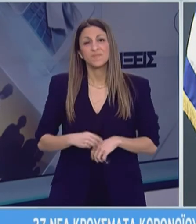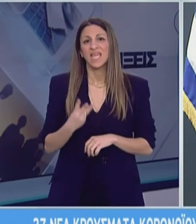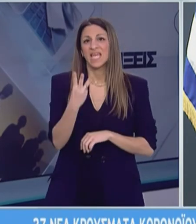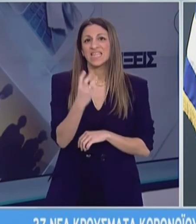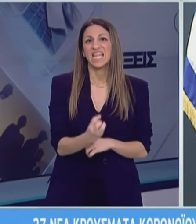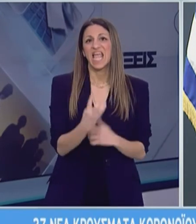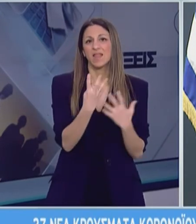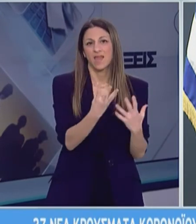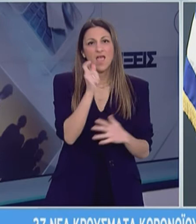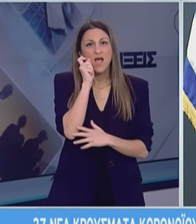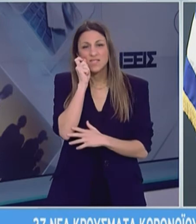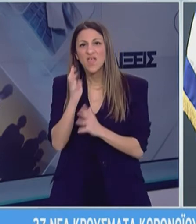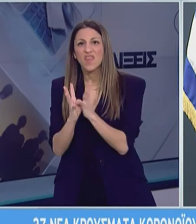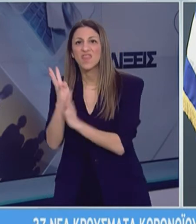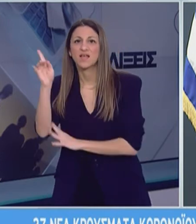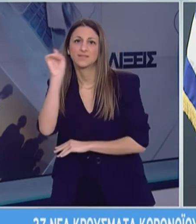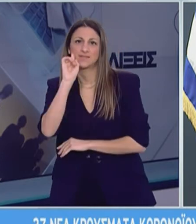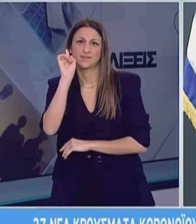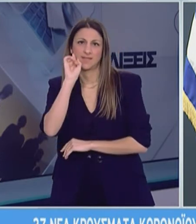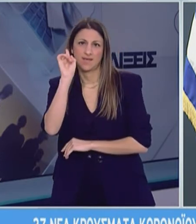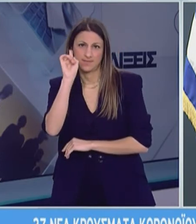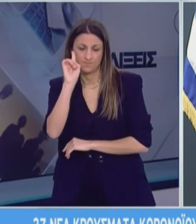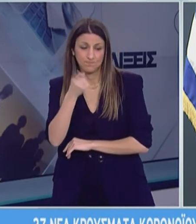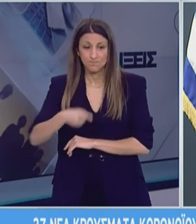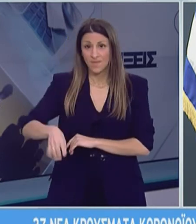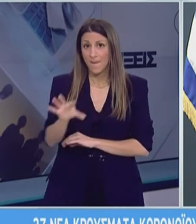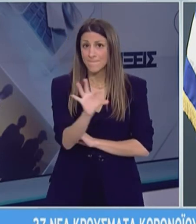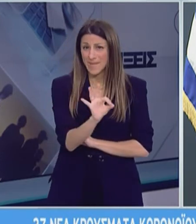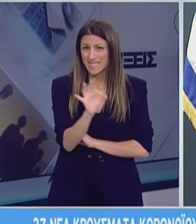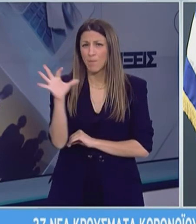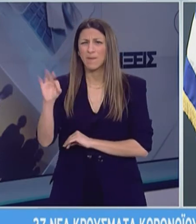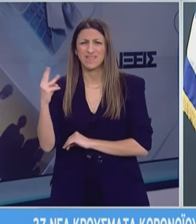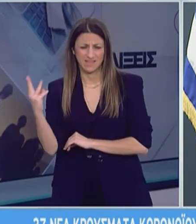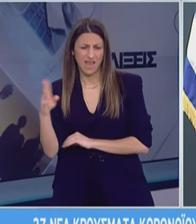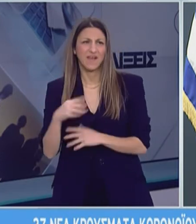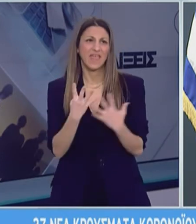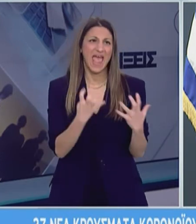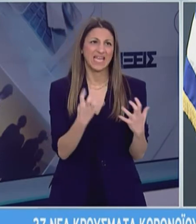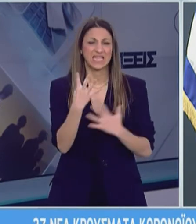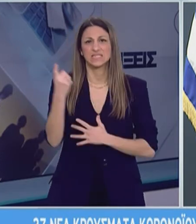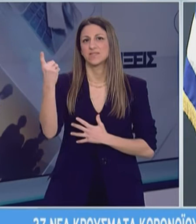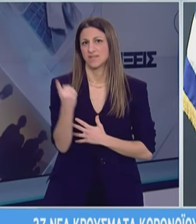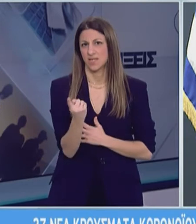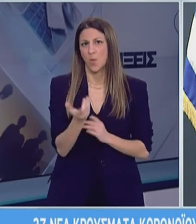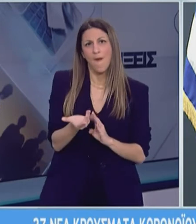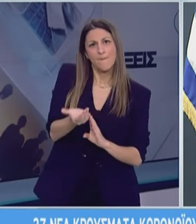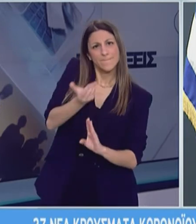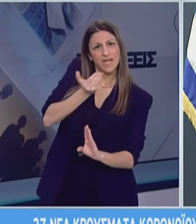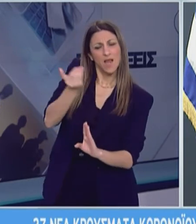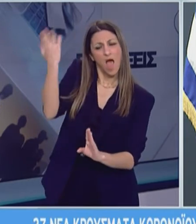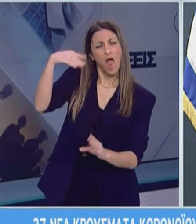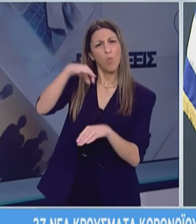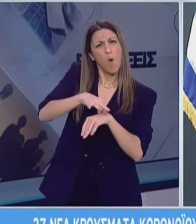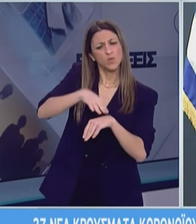39 άνδρες και 14 γυναίκες. Οι 50 από τους 53, το 94% είχε κάποιο υποκείμενο